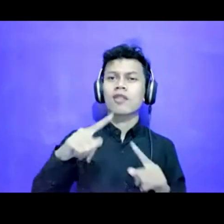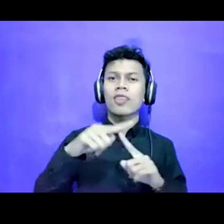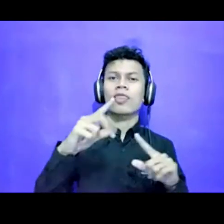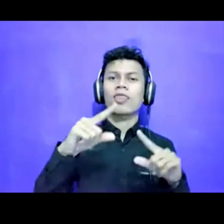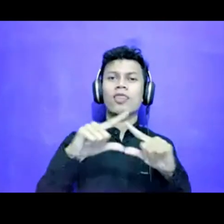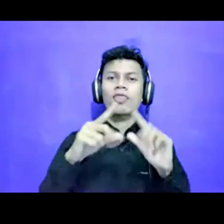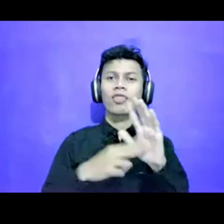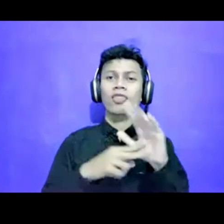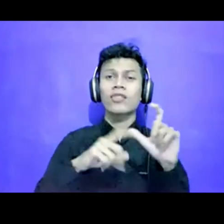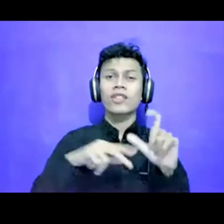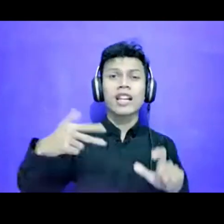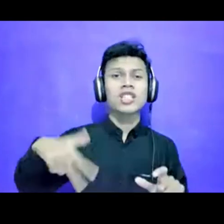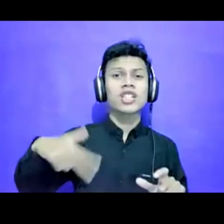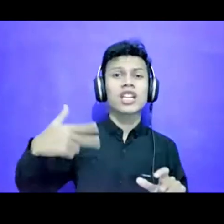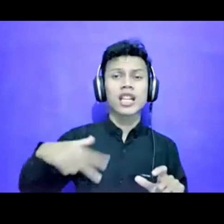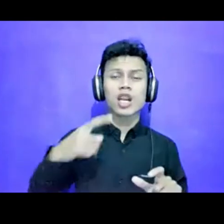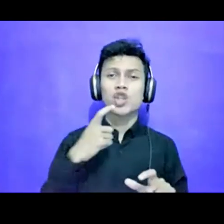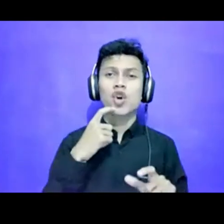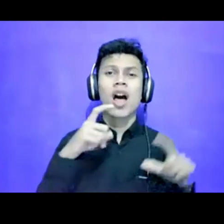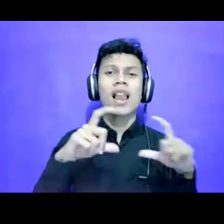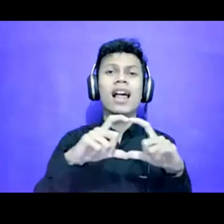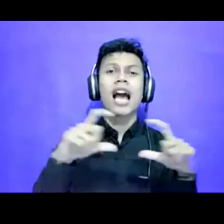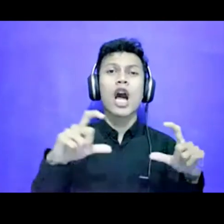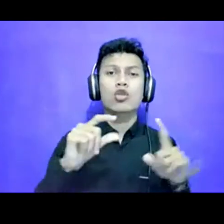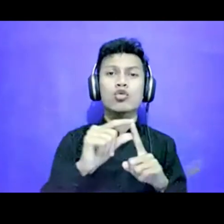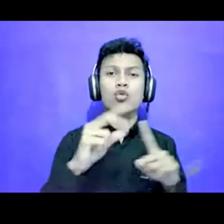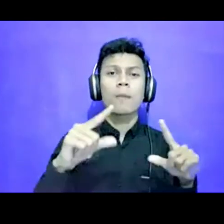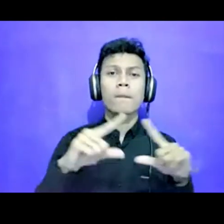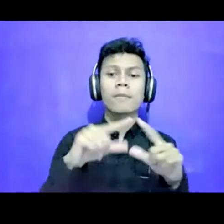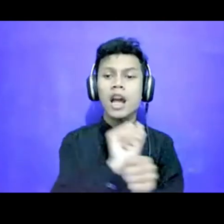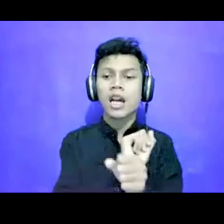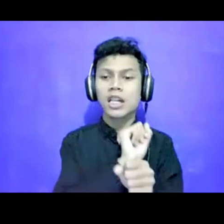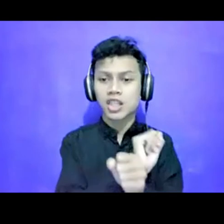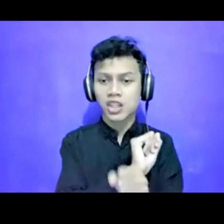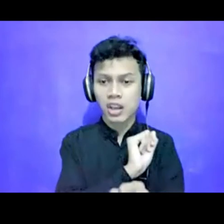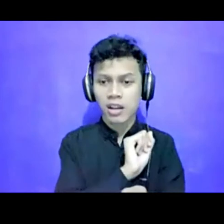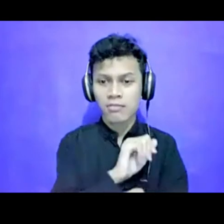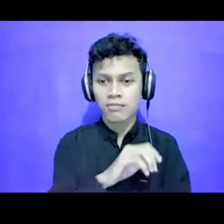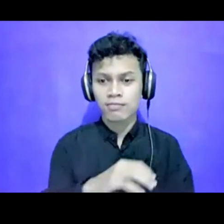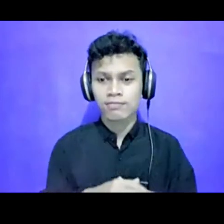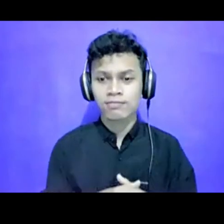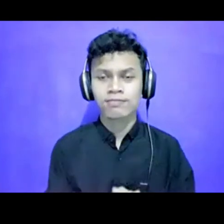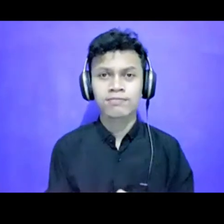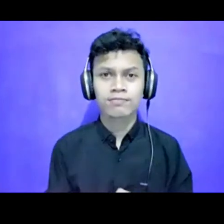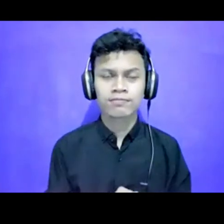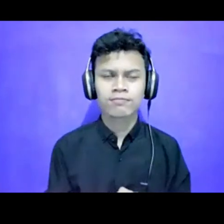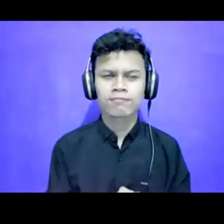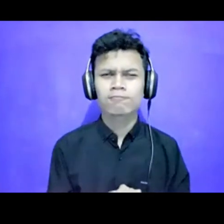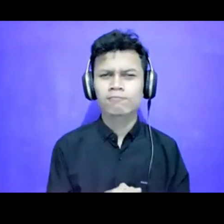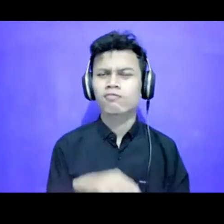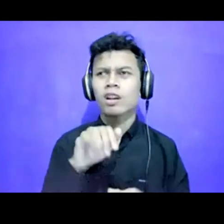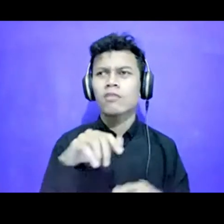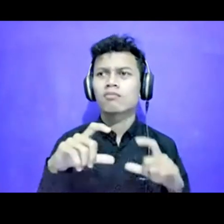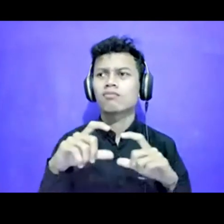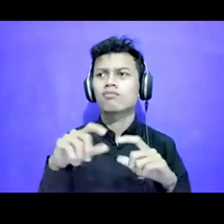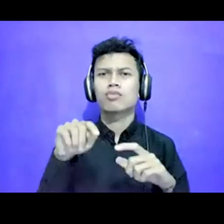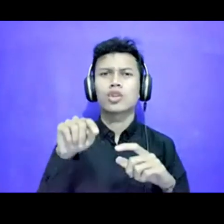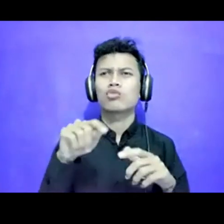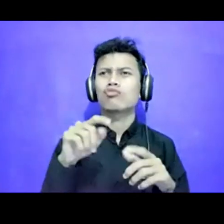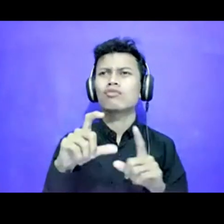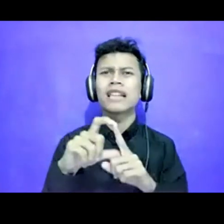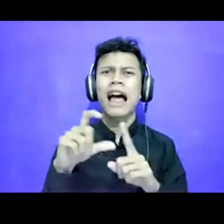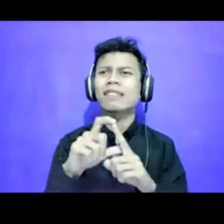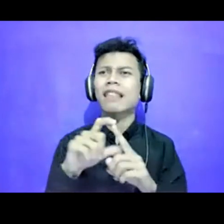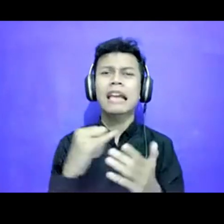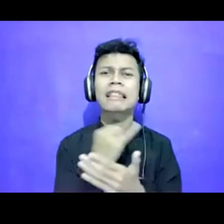kartu prakerja itu mereka punya evaluasi internal sendiri dan datanya itu dianggap data internal mereka yang gak bisa